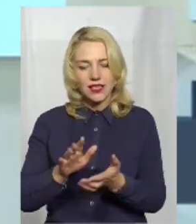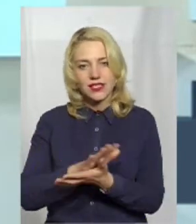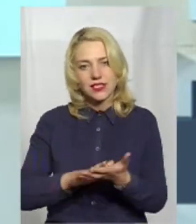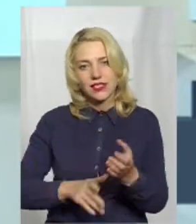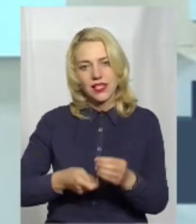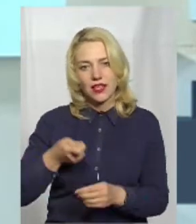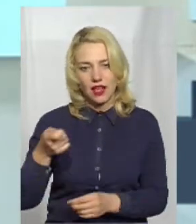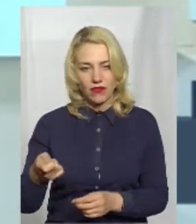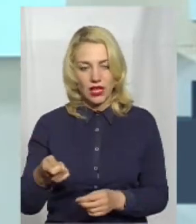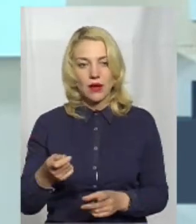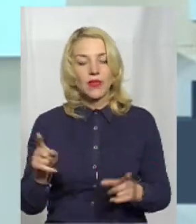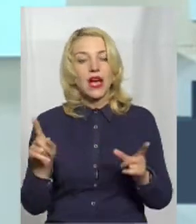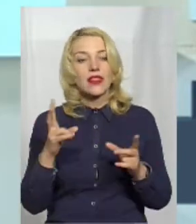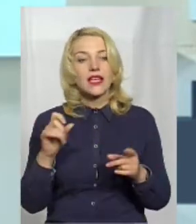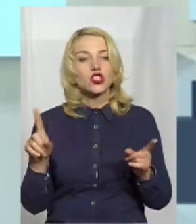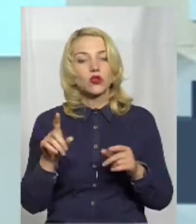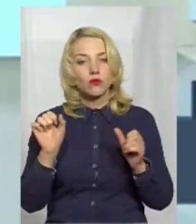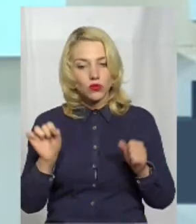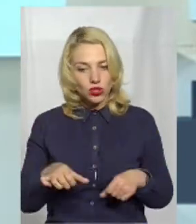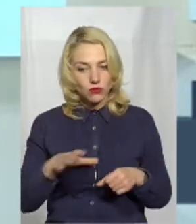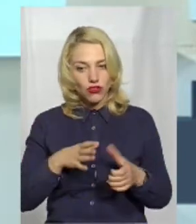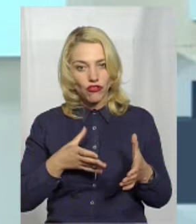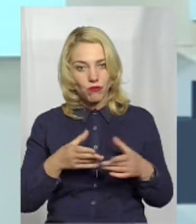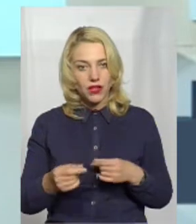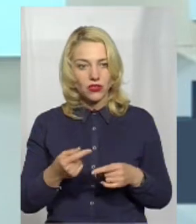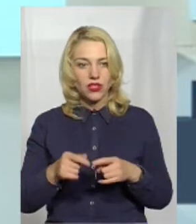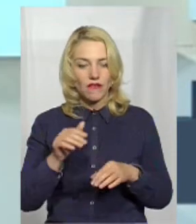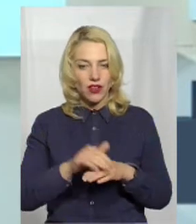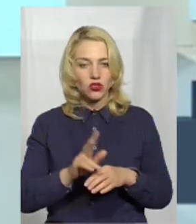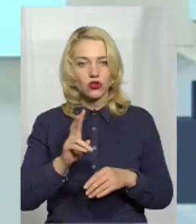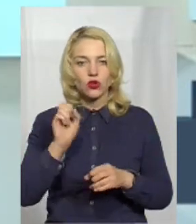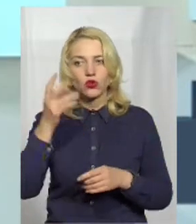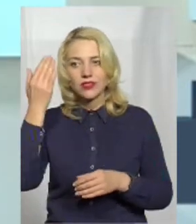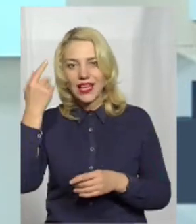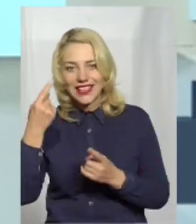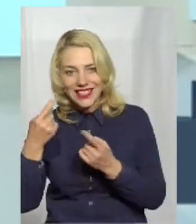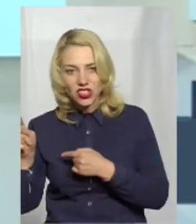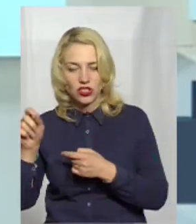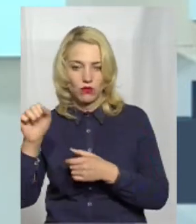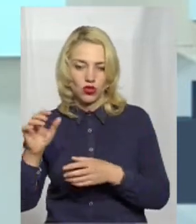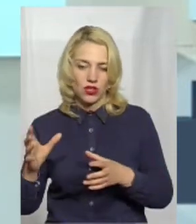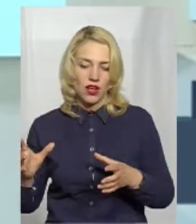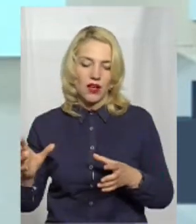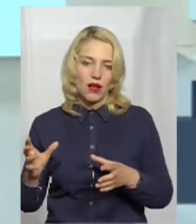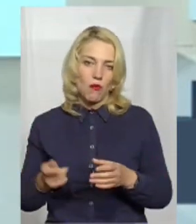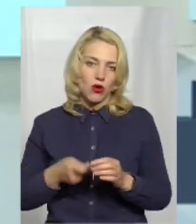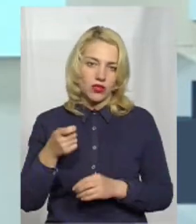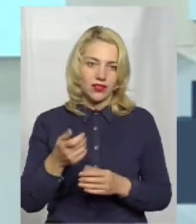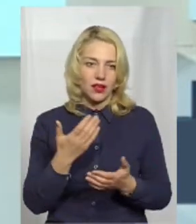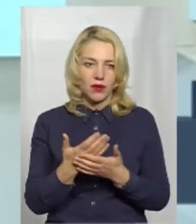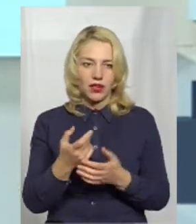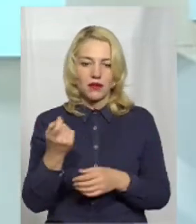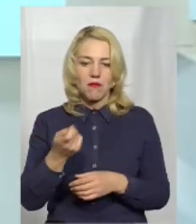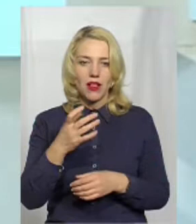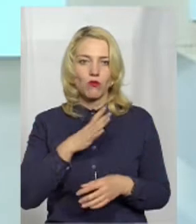хто ще інший подасться на цей конкурс. І бувають випадки, коли, ну, умовно кажучи, подалося мало